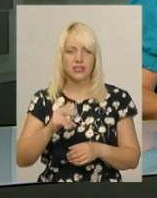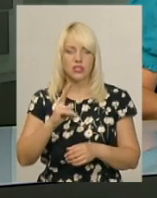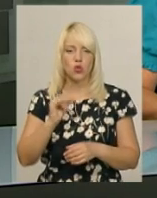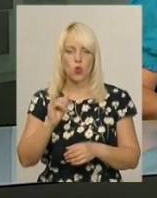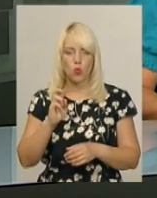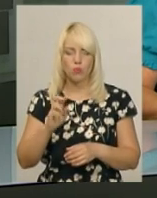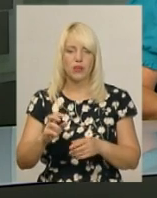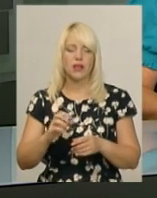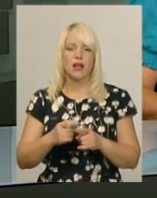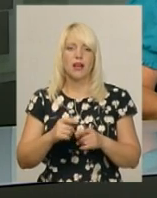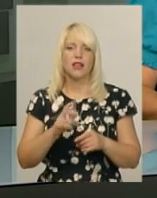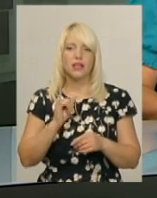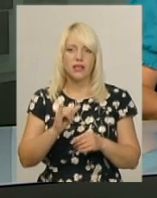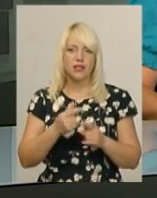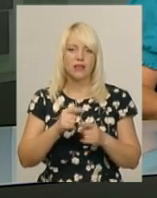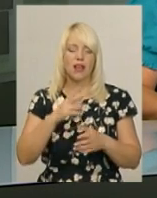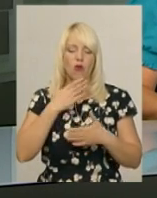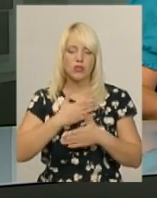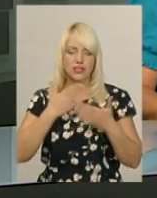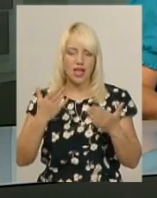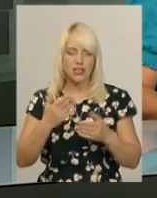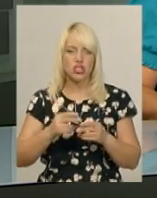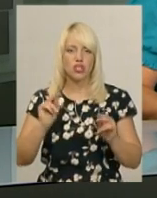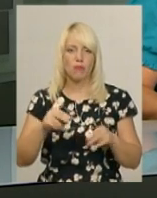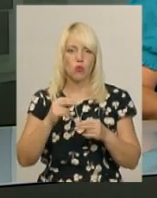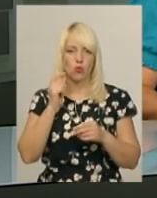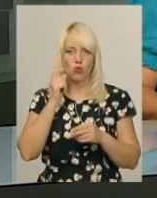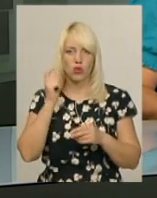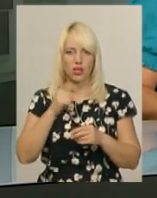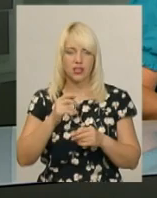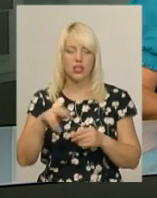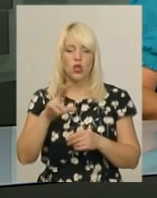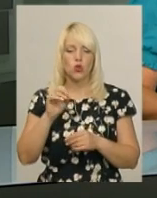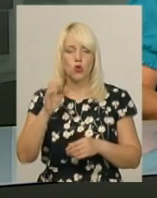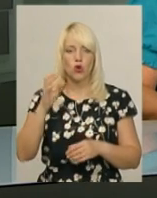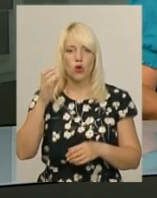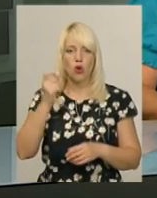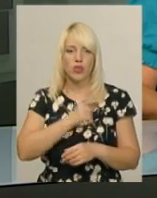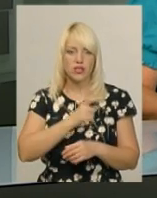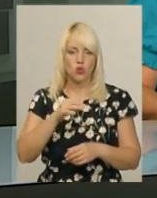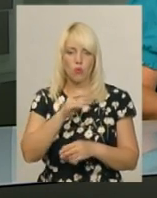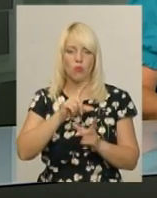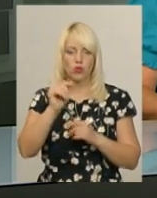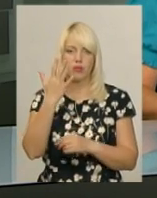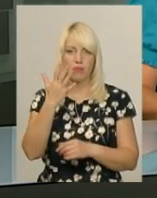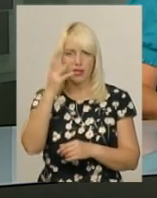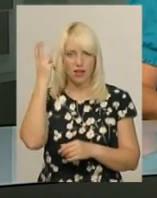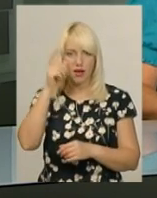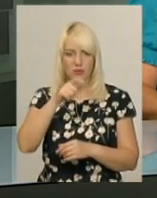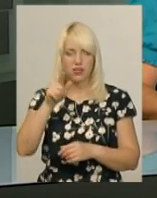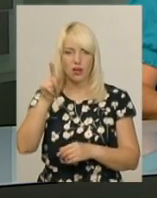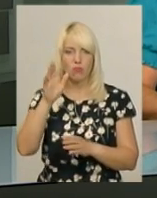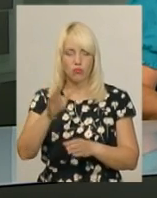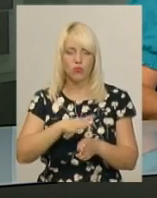На останній, третій етап чемпіонату України, каже Олександр Остапов, до Чорноморська Одеської області поїдуть п'ятеро хмельничан. Там